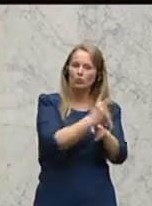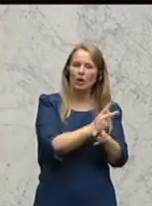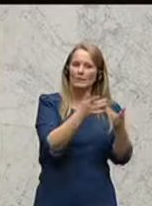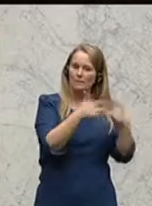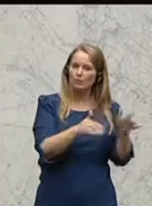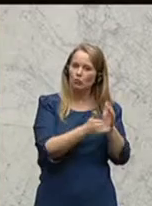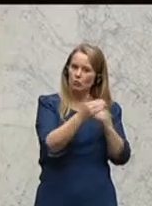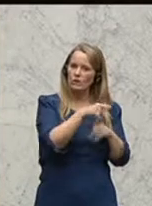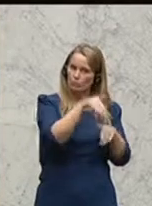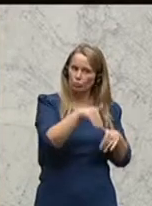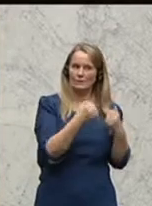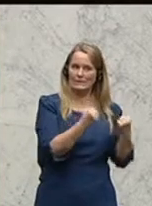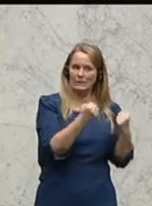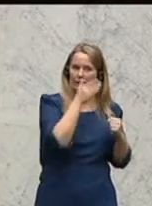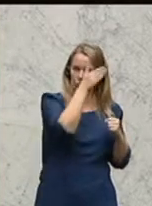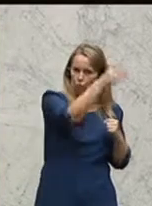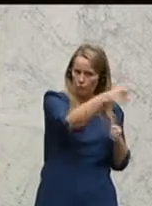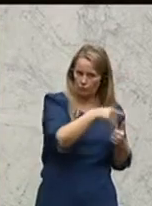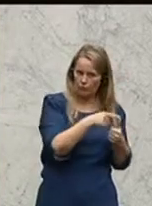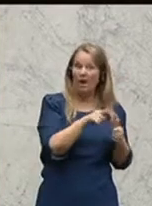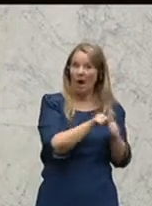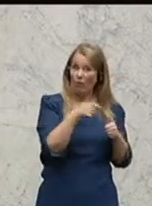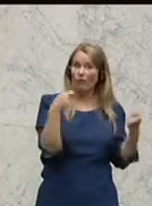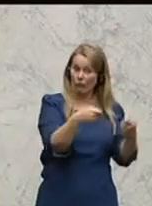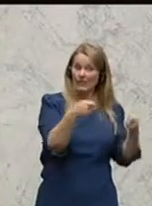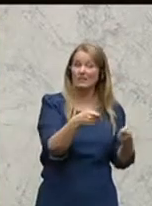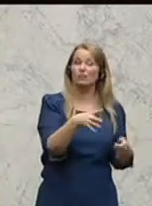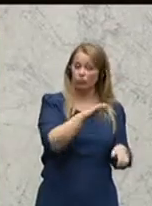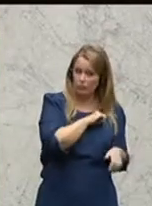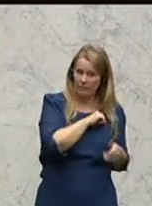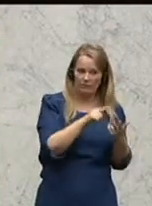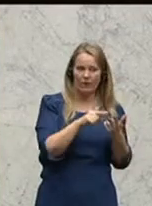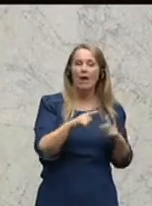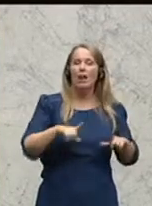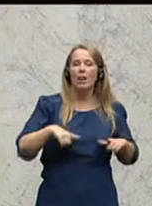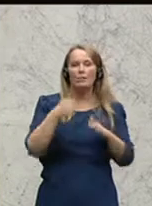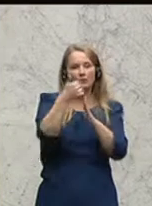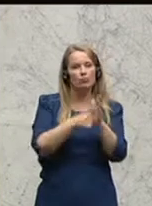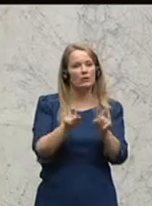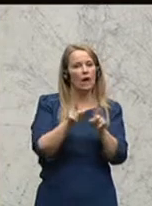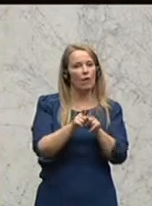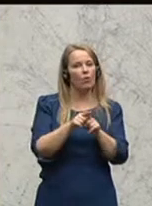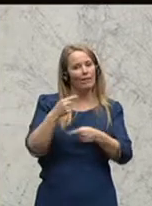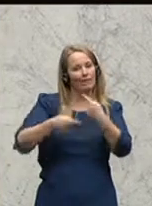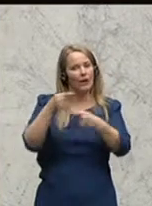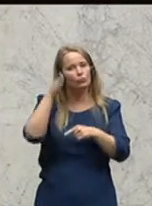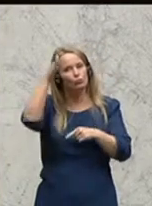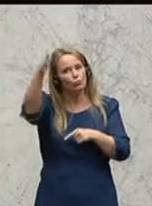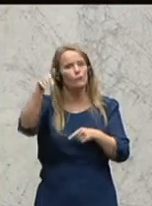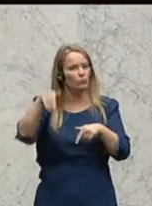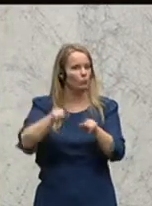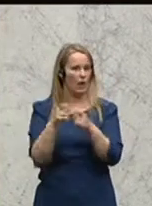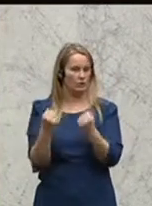Pensionssystem abzusichern, aber auch finanzierbar zu halten und auch den Lebensstandard für zukünftige Generationen sicherzustellen.